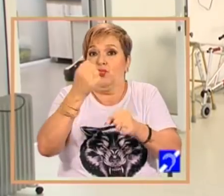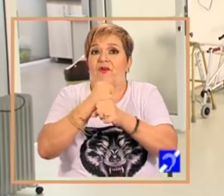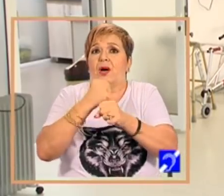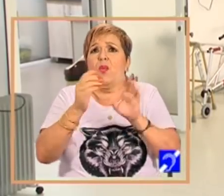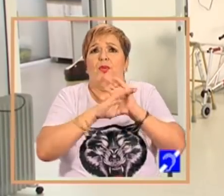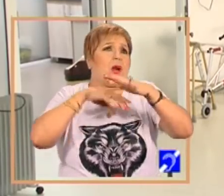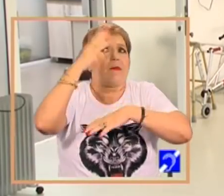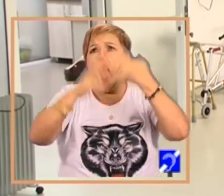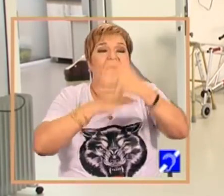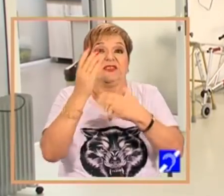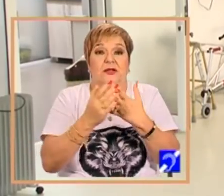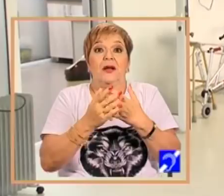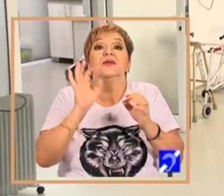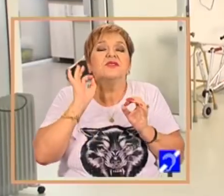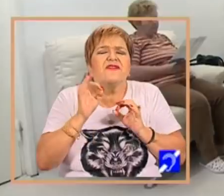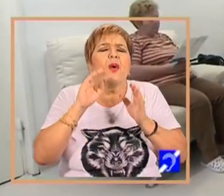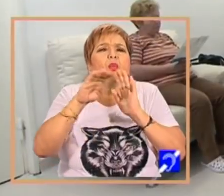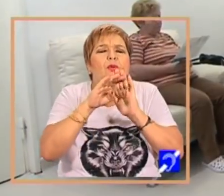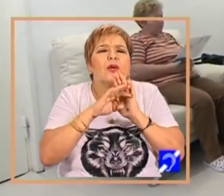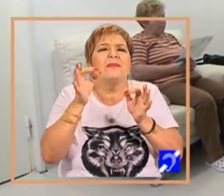așa, cât mai complex.